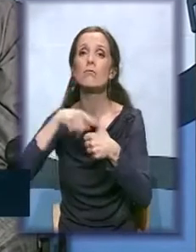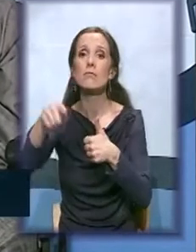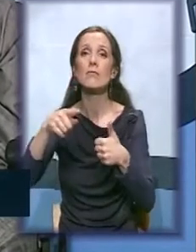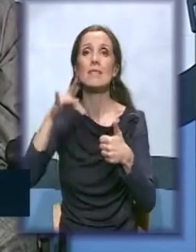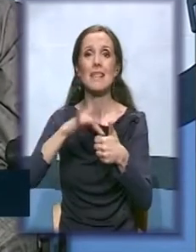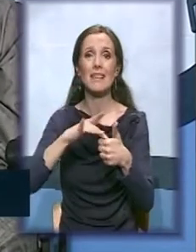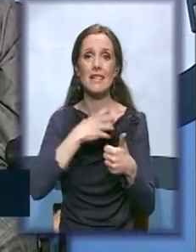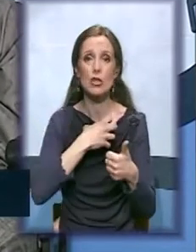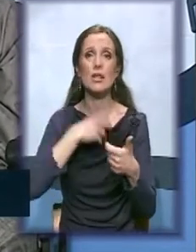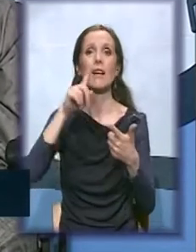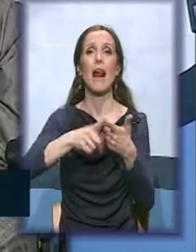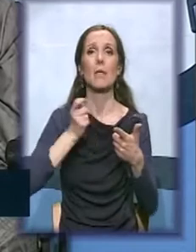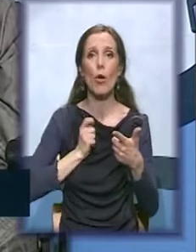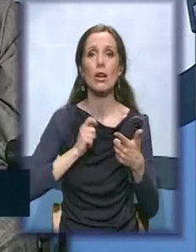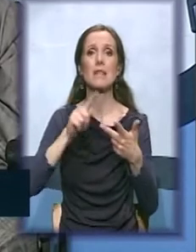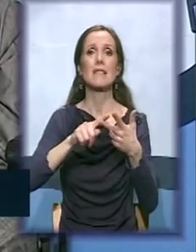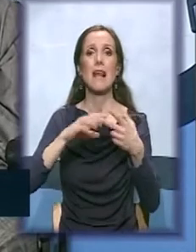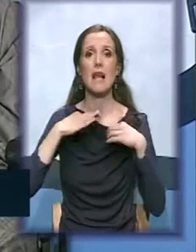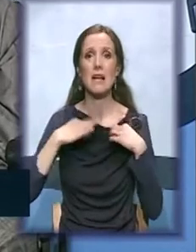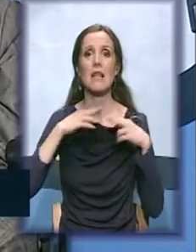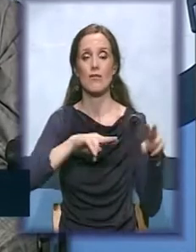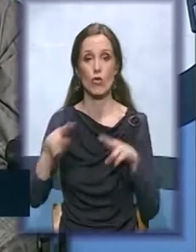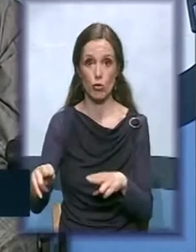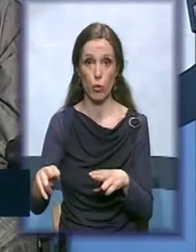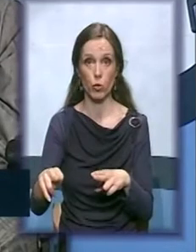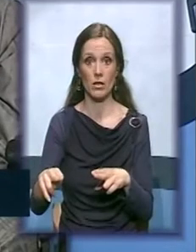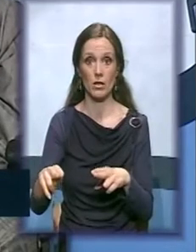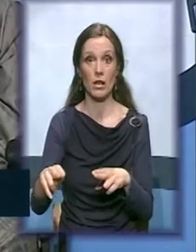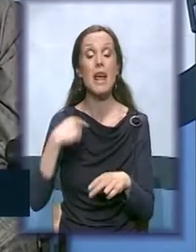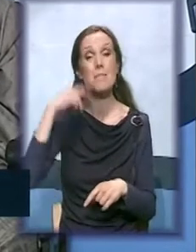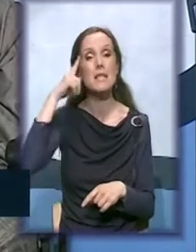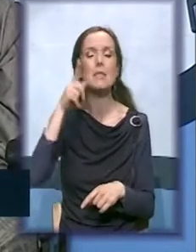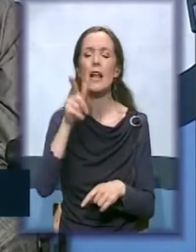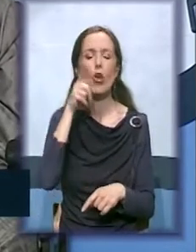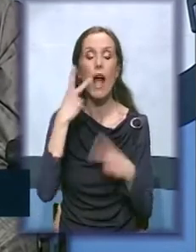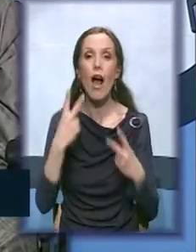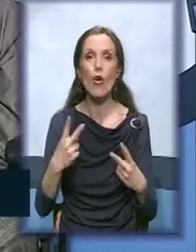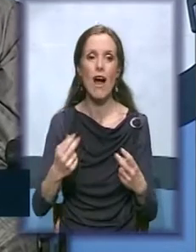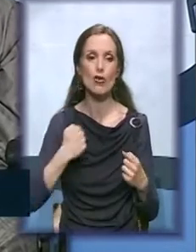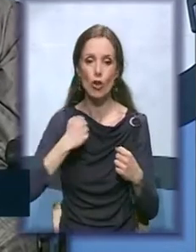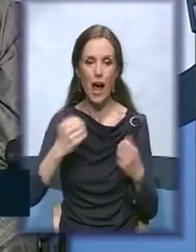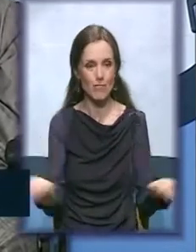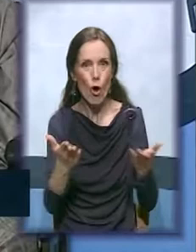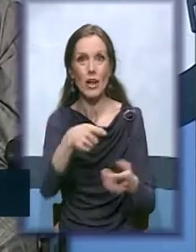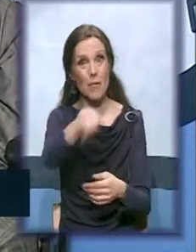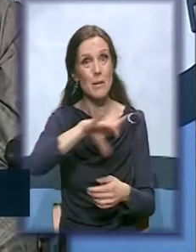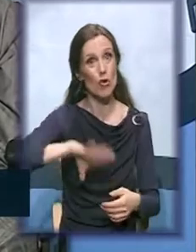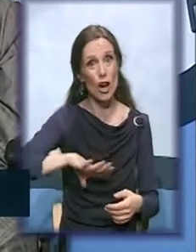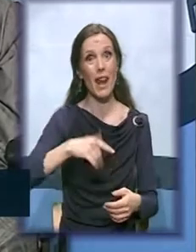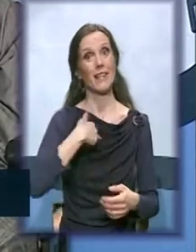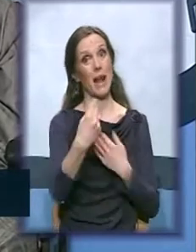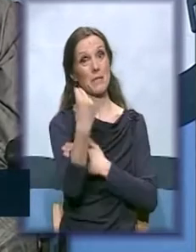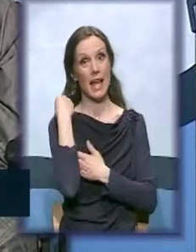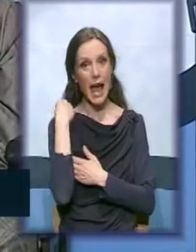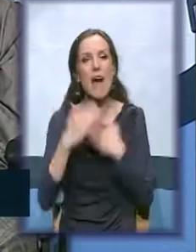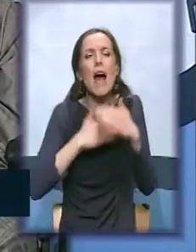Mislim da je to jako važno. Da ohrabrimo žene, da nam se jave, a onda da vidimo zajedno kako ćemo